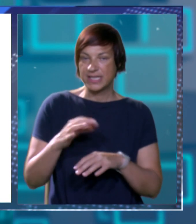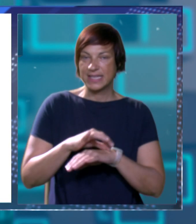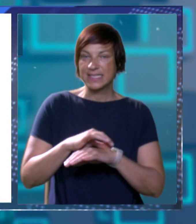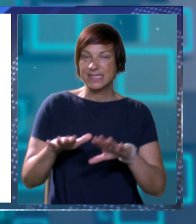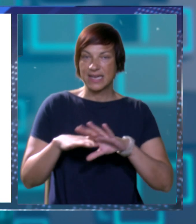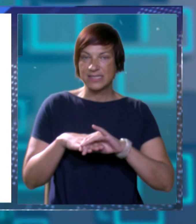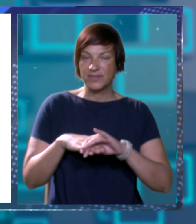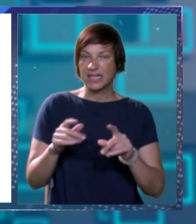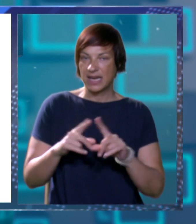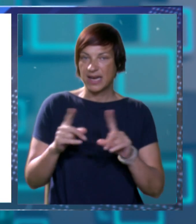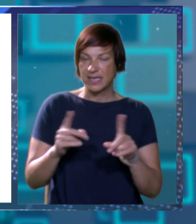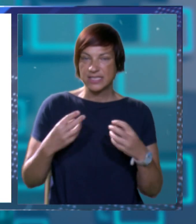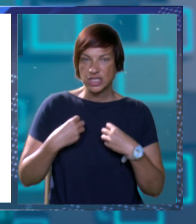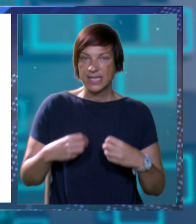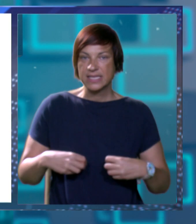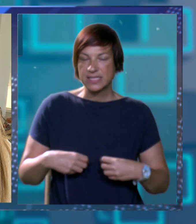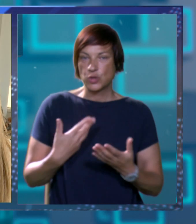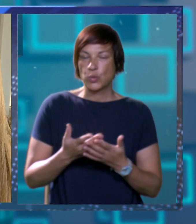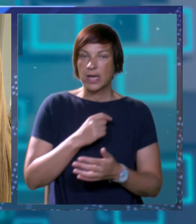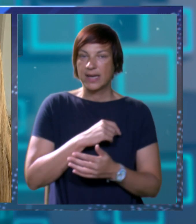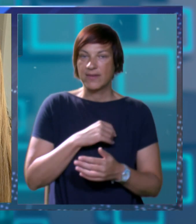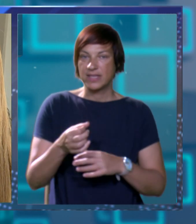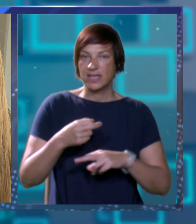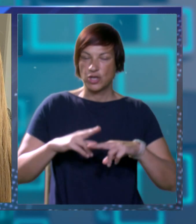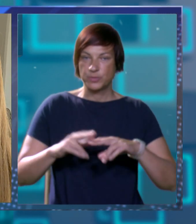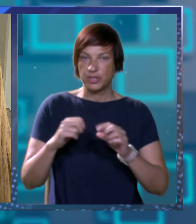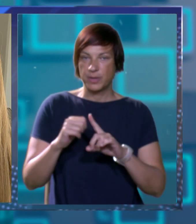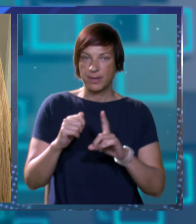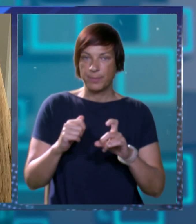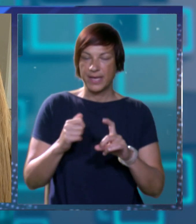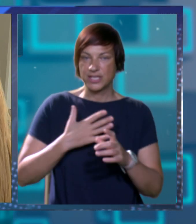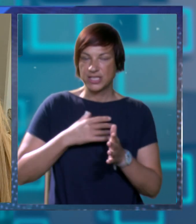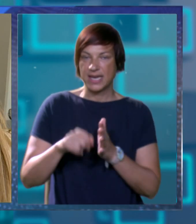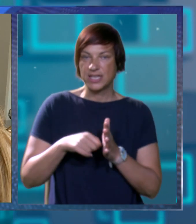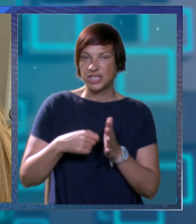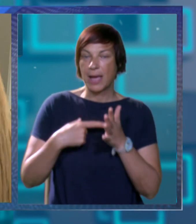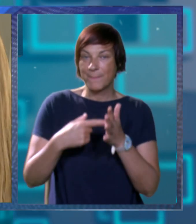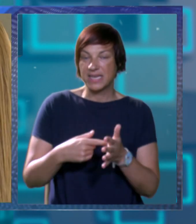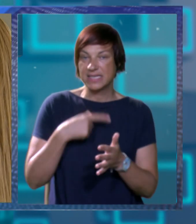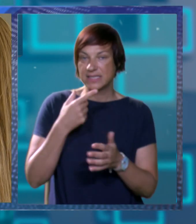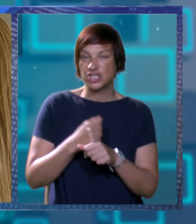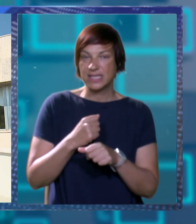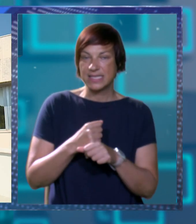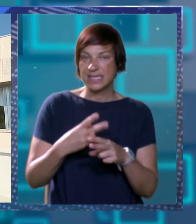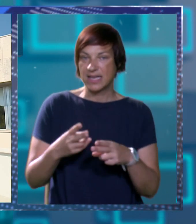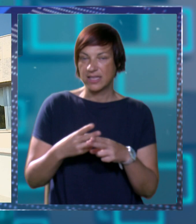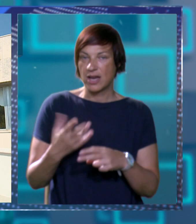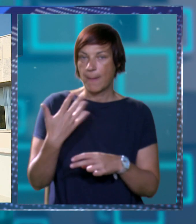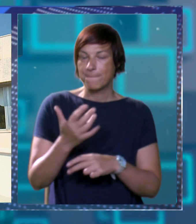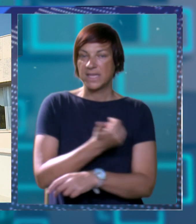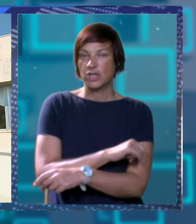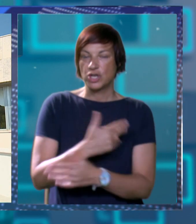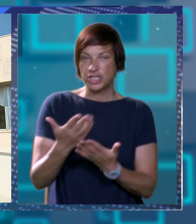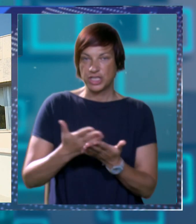zdravstvenih djelatnika različitih struka. Ravnatelj opće bolnice Mario Bekić za naše kamere ističe kako se radi o realizaciji